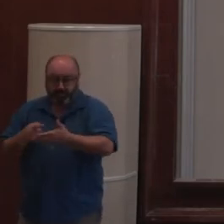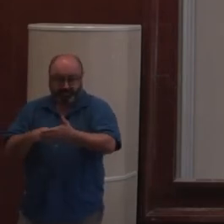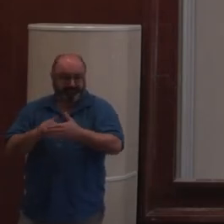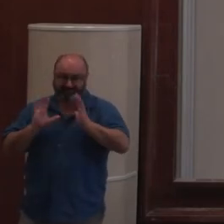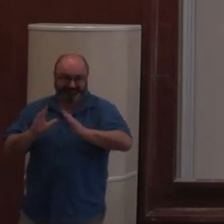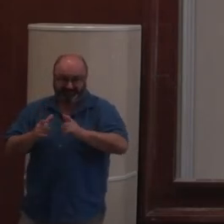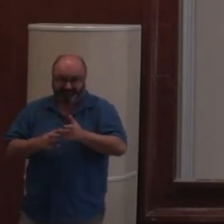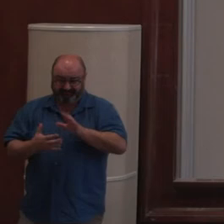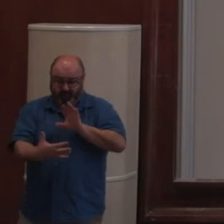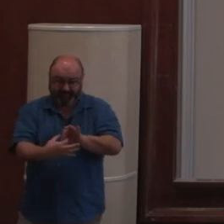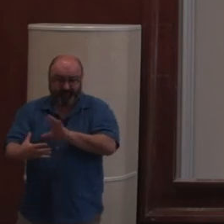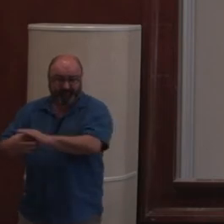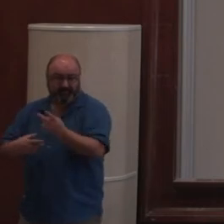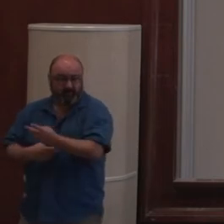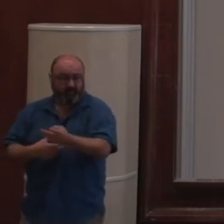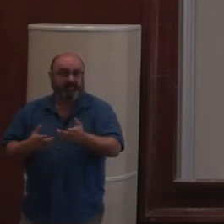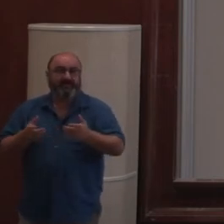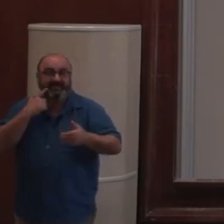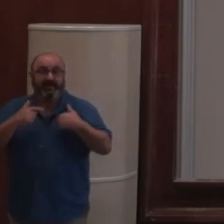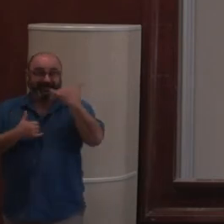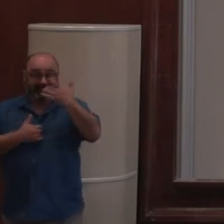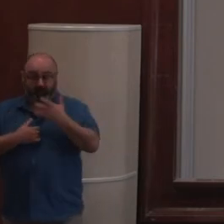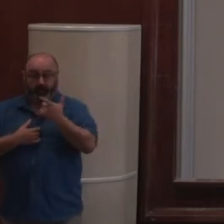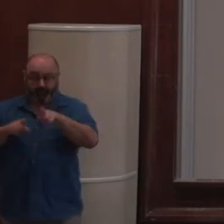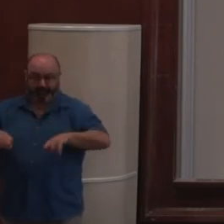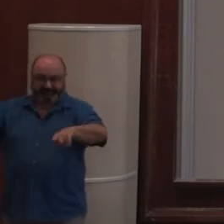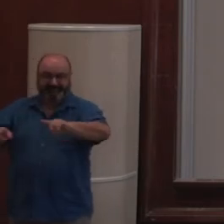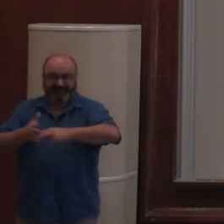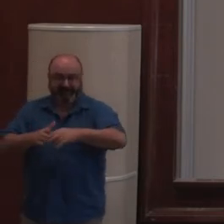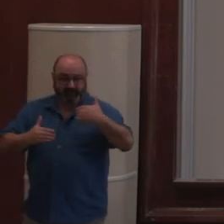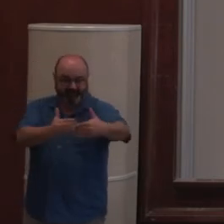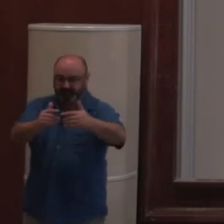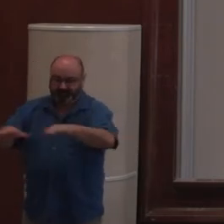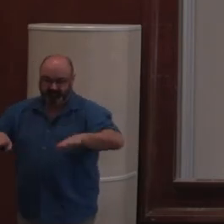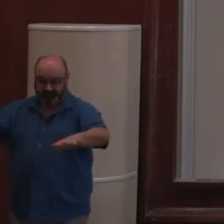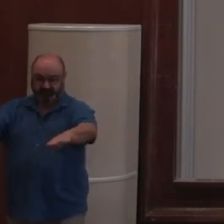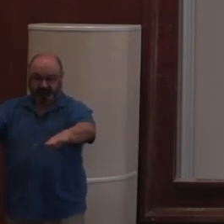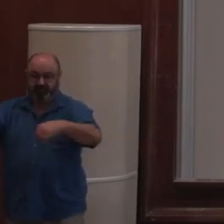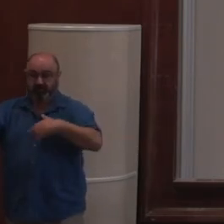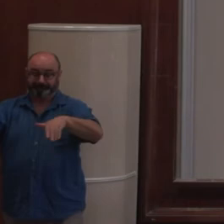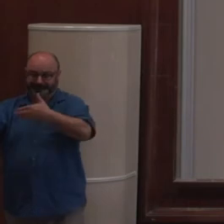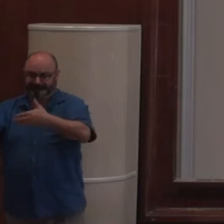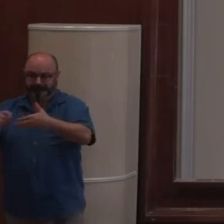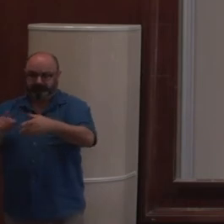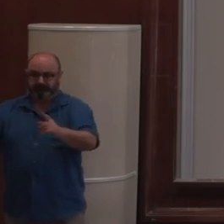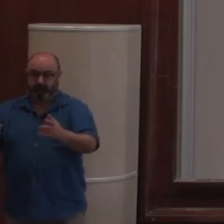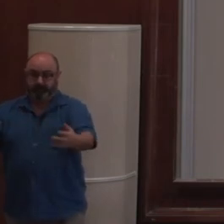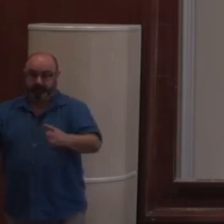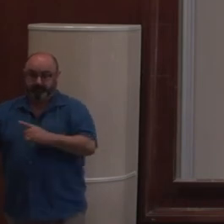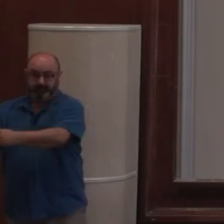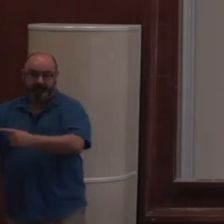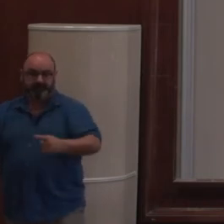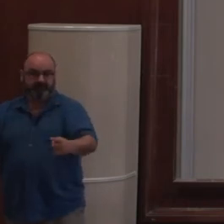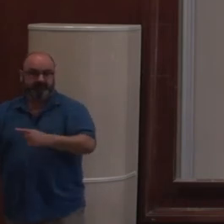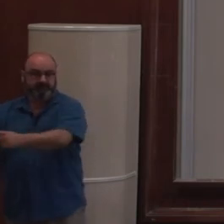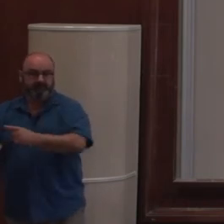c'est l'idée. C'est-à-dire qu'on s'investit sur deux pistes techniques, mais on se garantit quand même une couche d'isolation pour